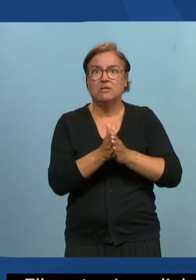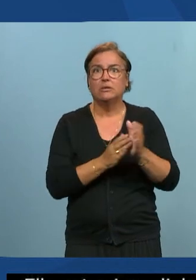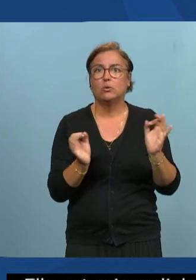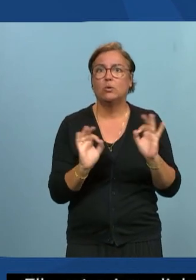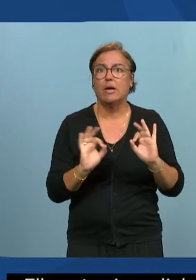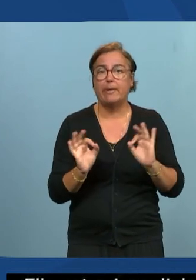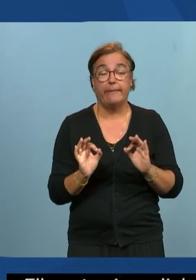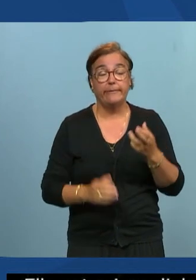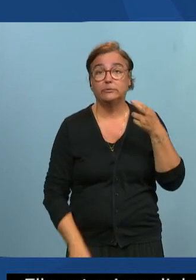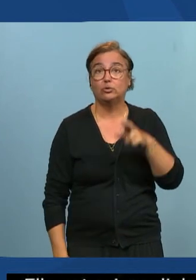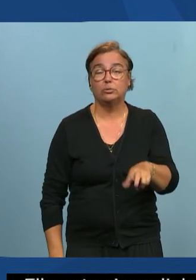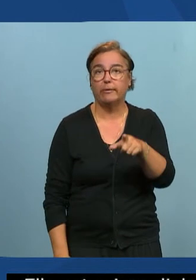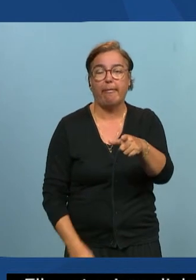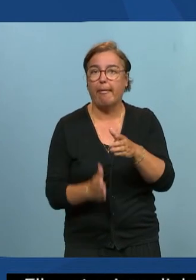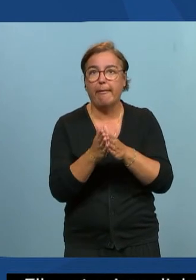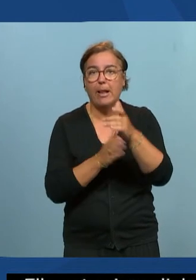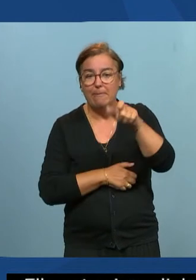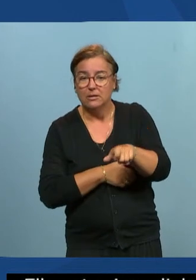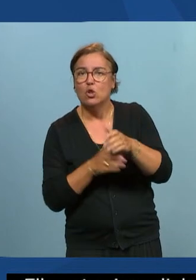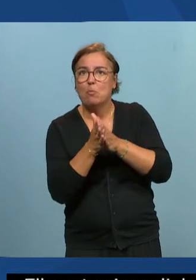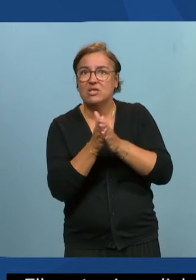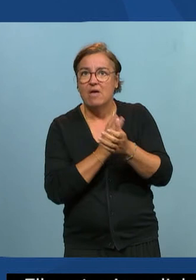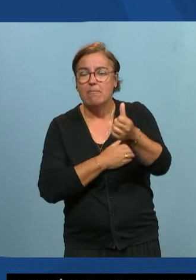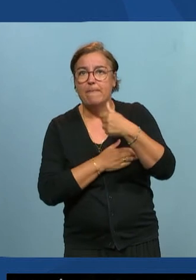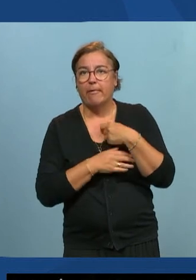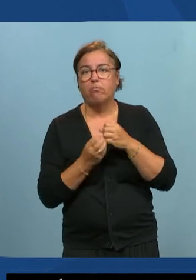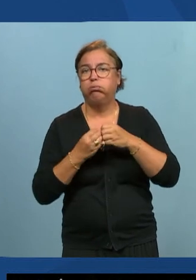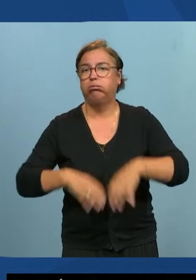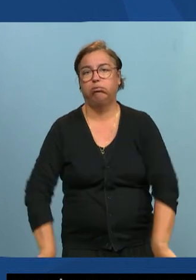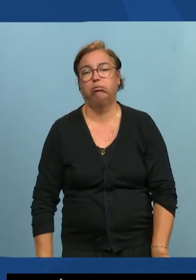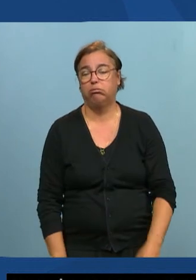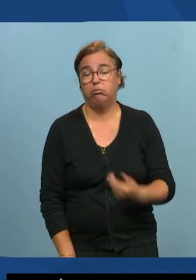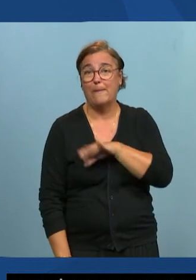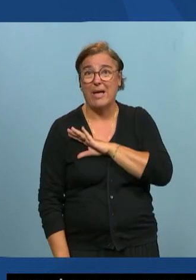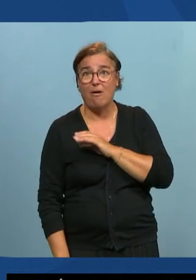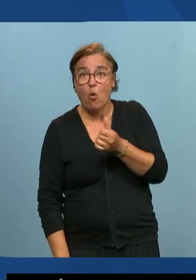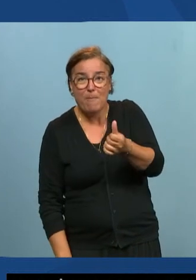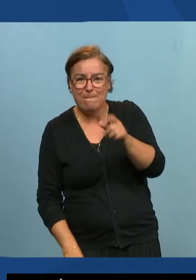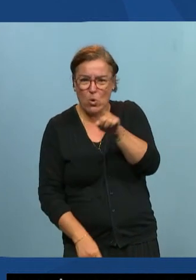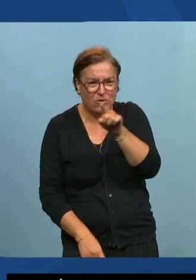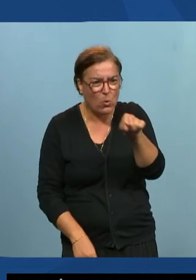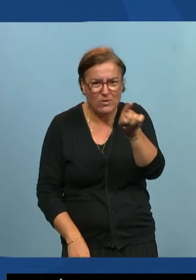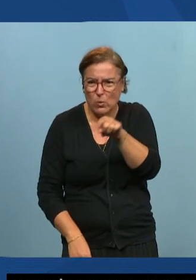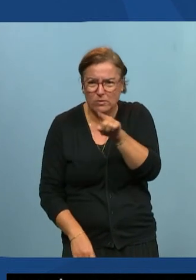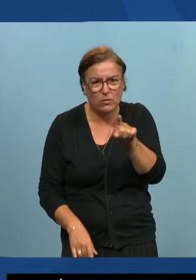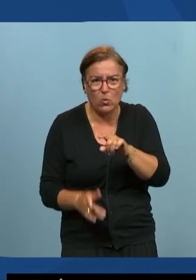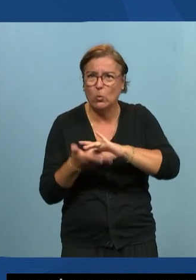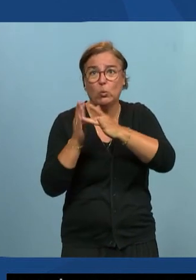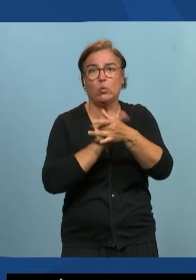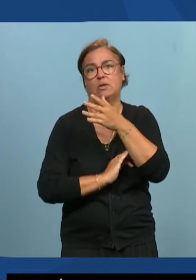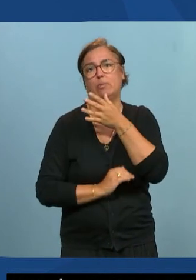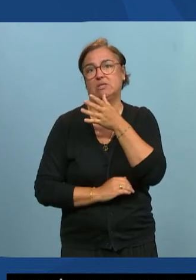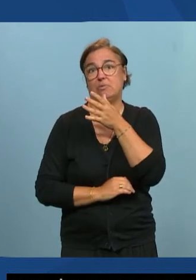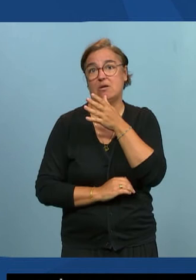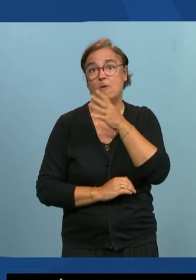du maillon va s'épuiser parce qu'ils ne peuvent pas tout faire tout corriger ce qui n'a pas été fait en amont ou en aval de cette chaîne de